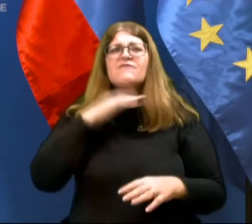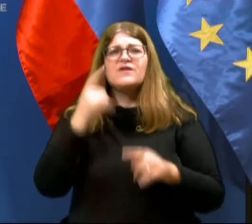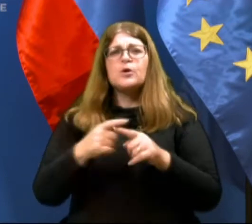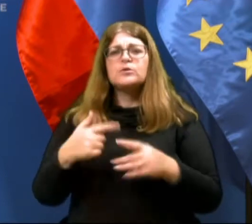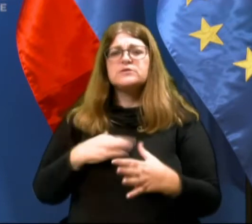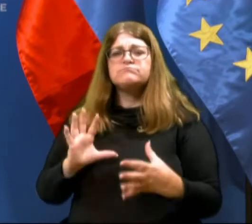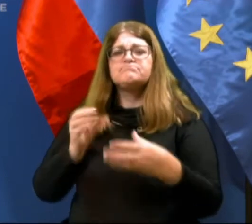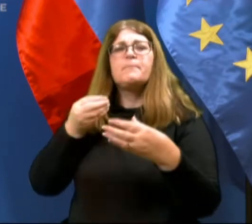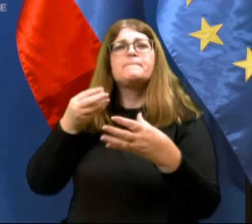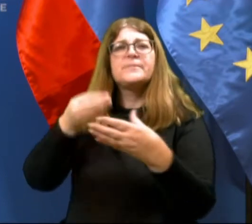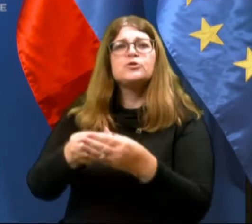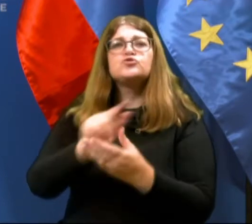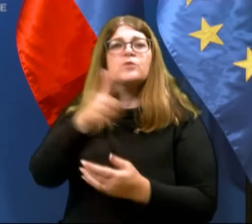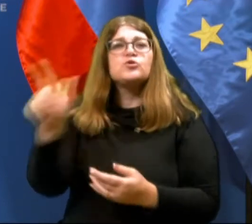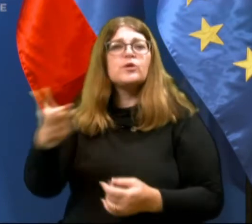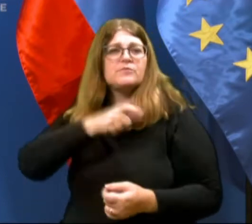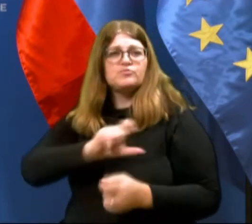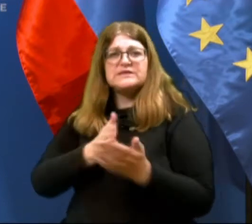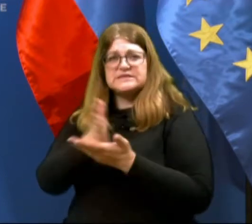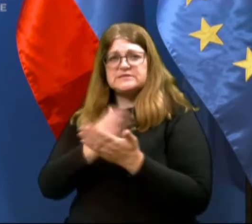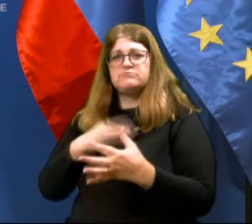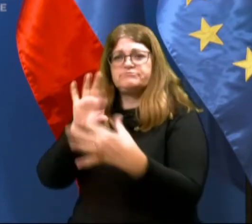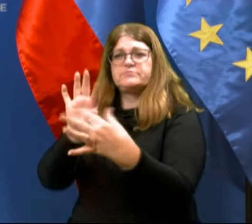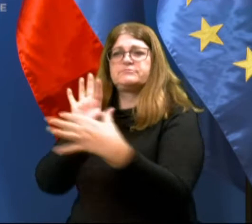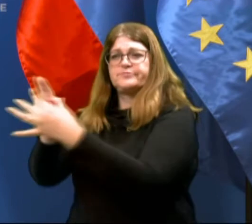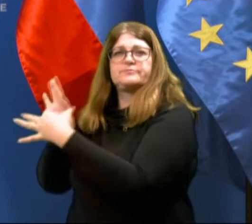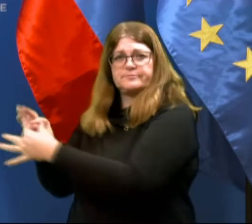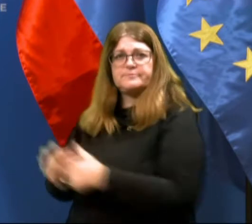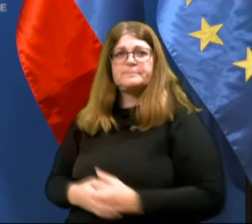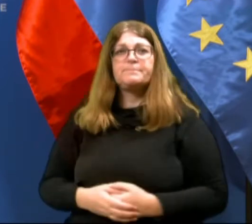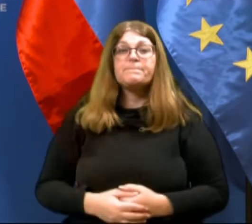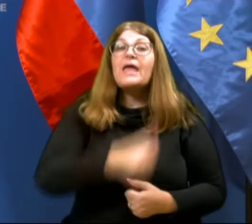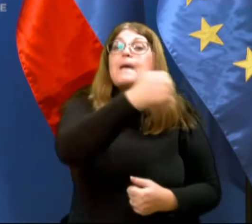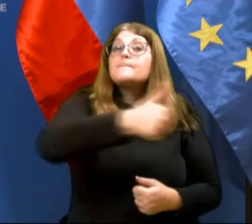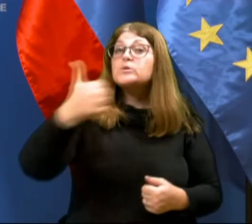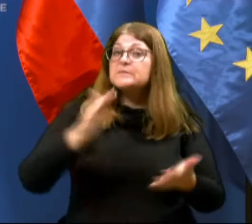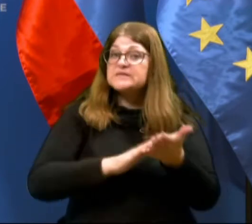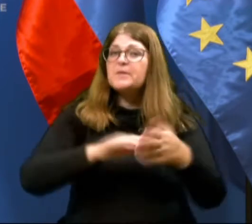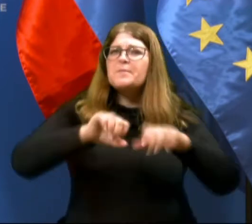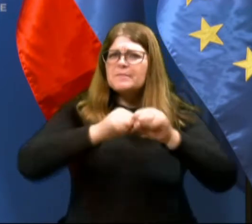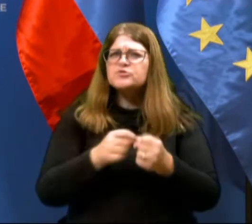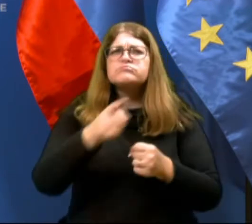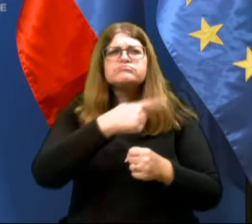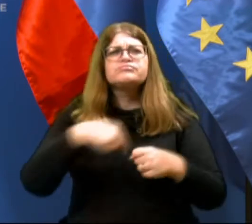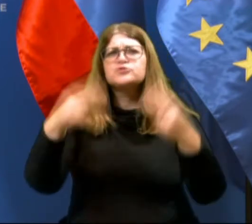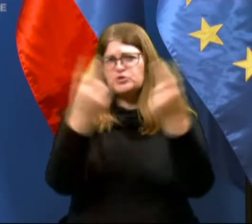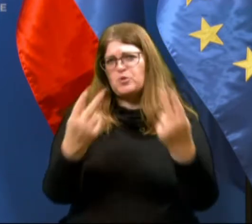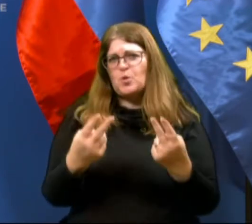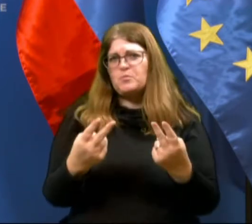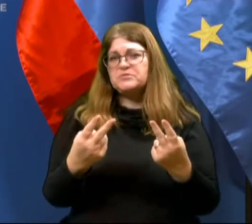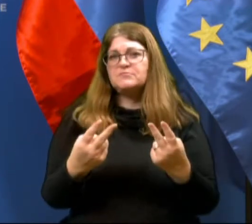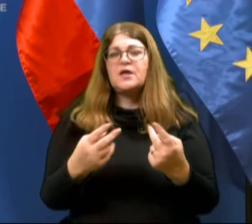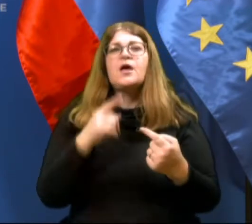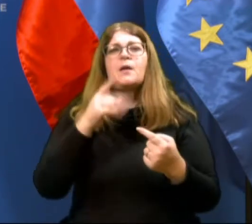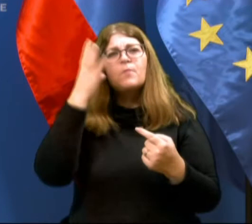pridružimo v nadzorih tudi drugim inšpekcijskim službam. Po samezni primerji kršitev so si več ali manj podobni in